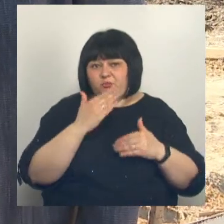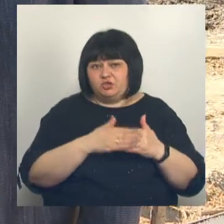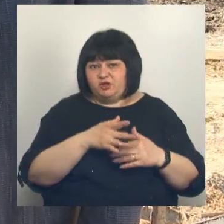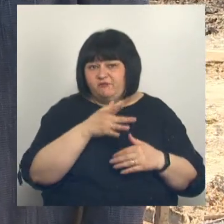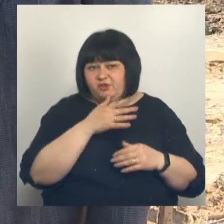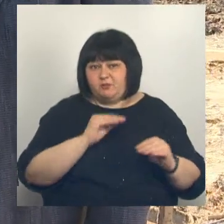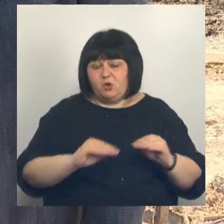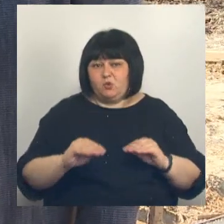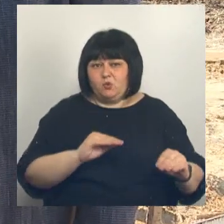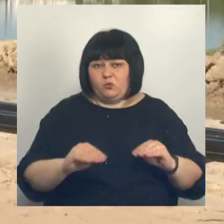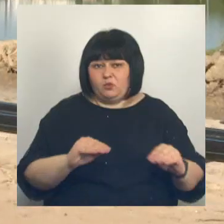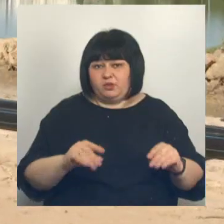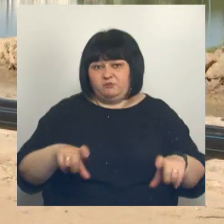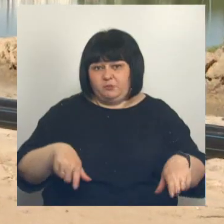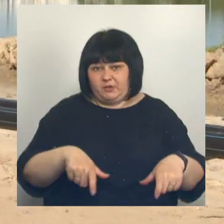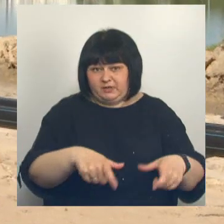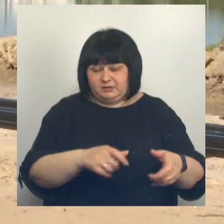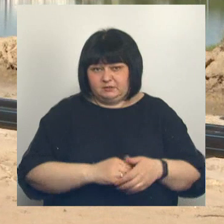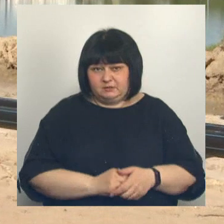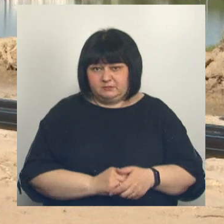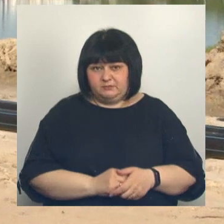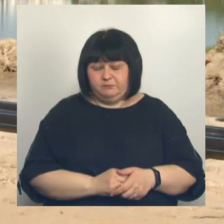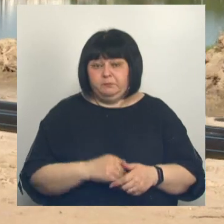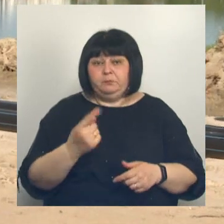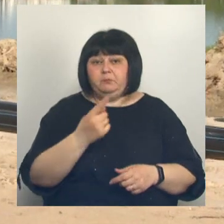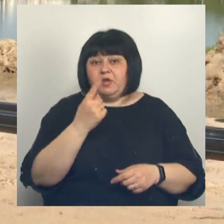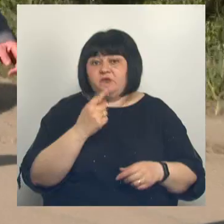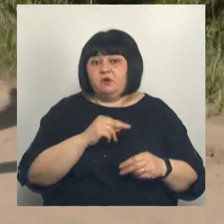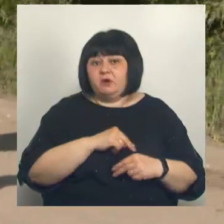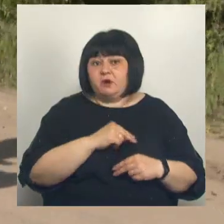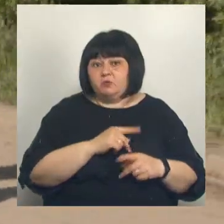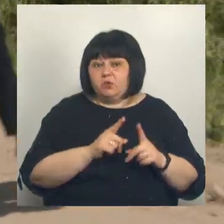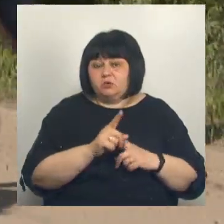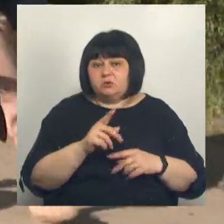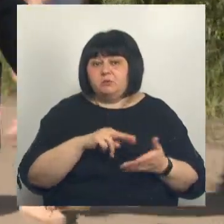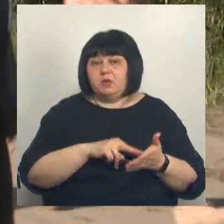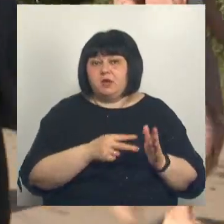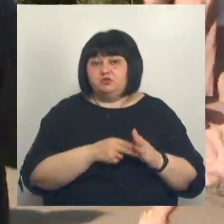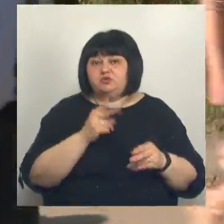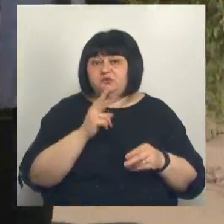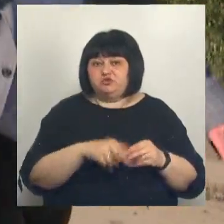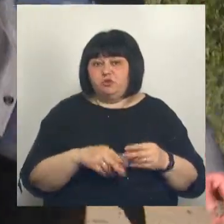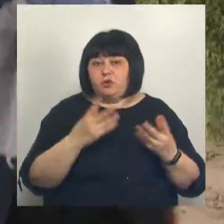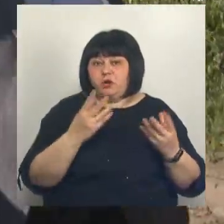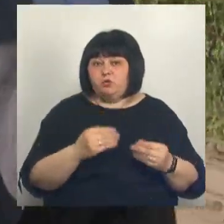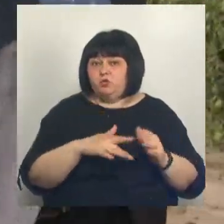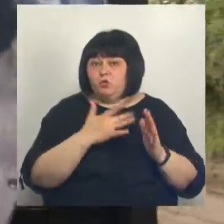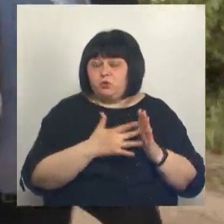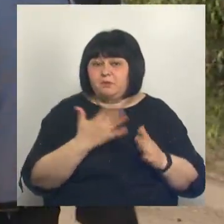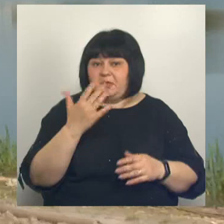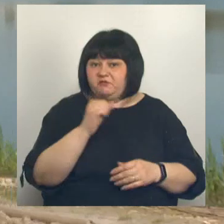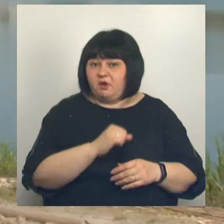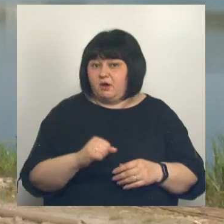укладке тротуарных лиц. Первый этап работ по обновлению пляжа планируют завершить ко дню города, 5